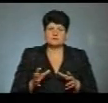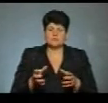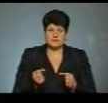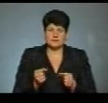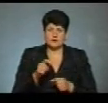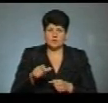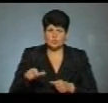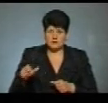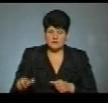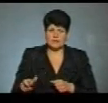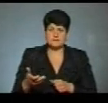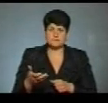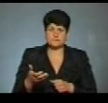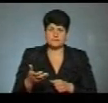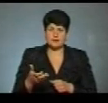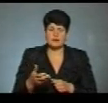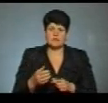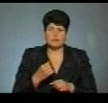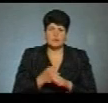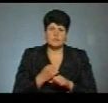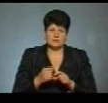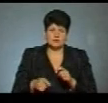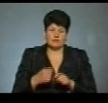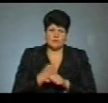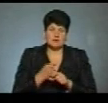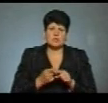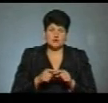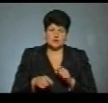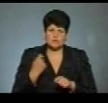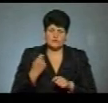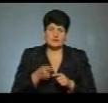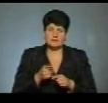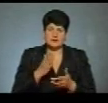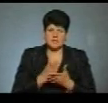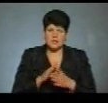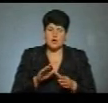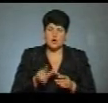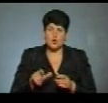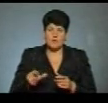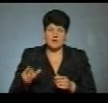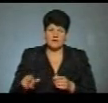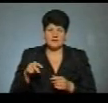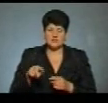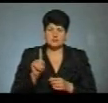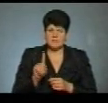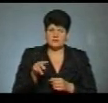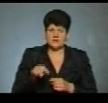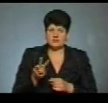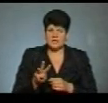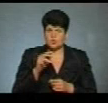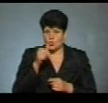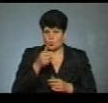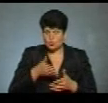осіб, підозрювані в скоєнні даного злочину. Ними виявилися громадяни 2001 та 2003 року народження.